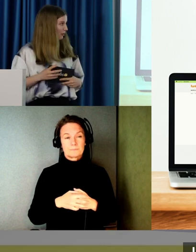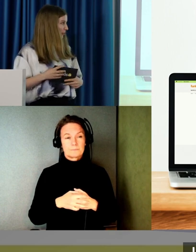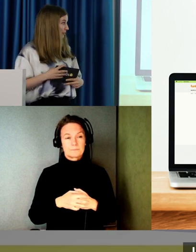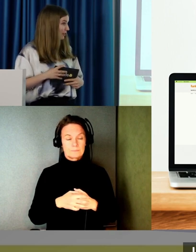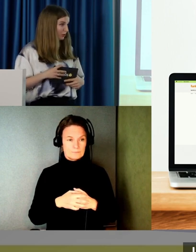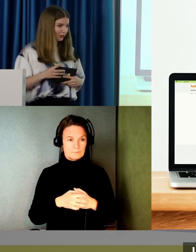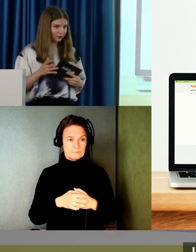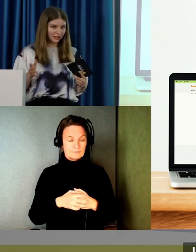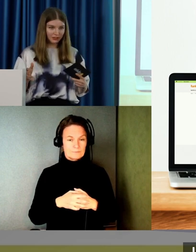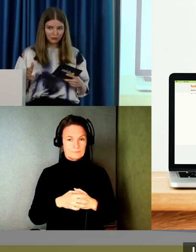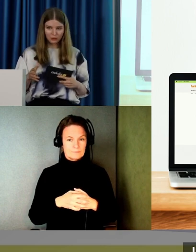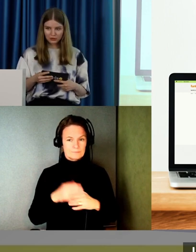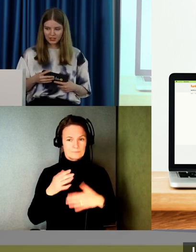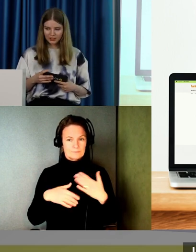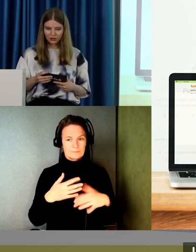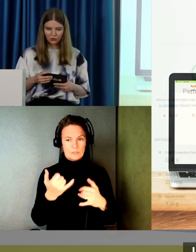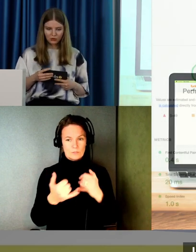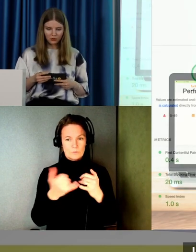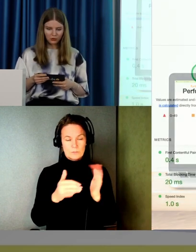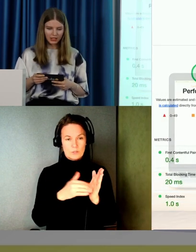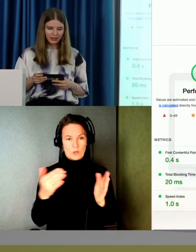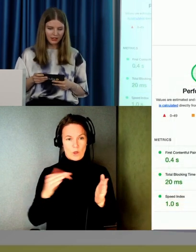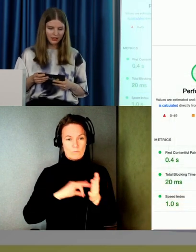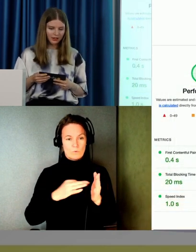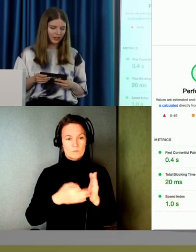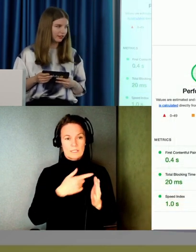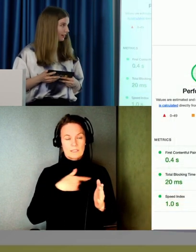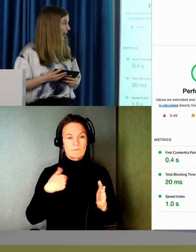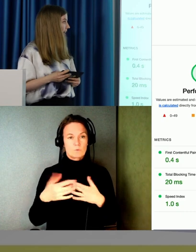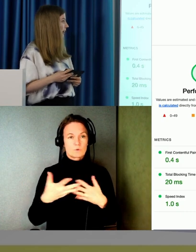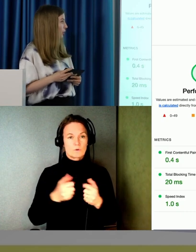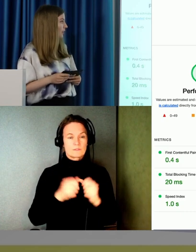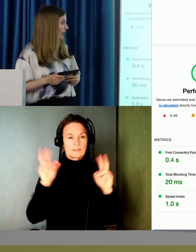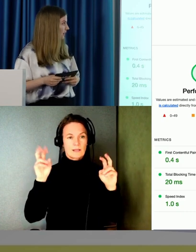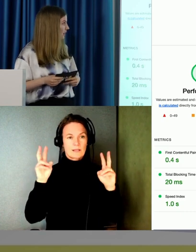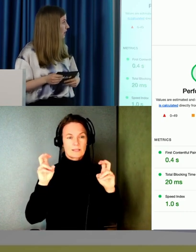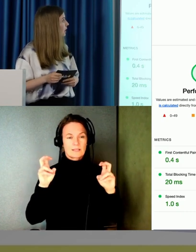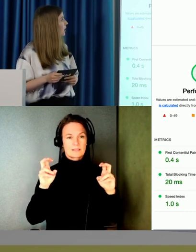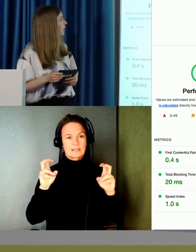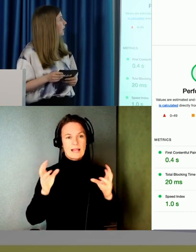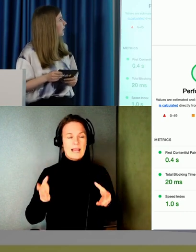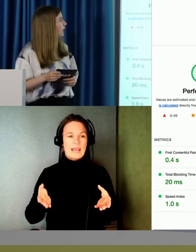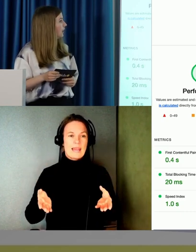Ja. Och framåt slutet. Utav projektet. Så gjorde vi något som hette. Ett lighthouse test.